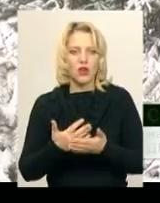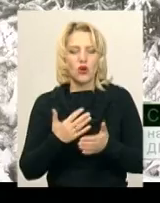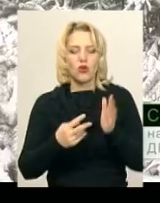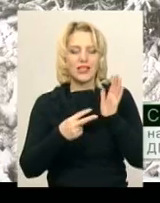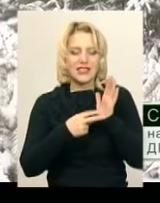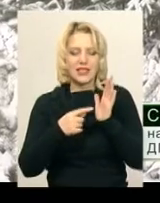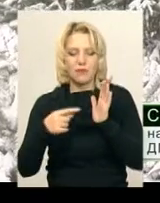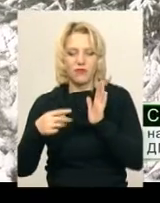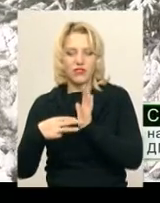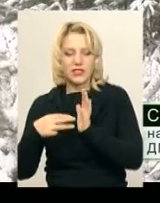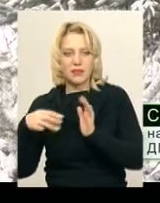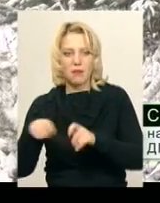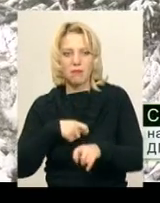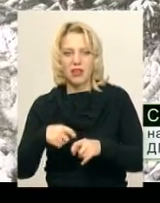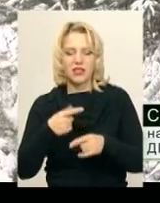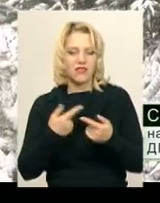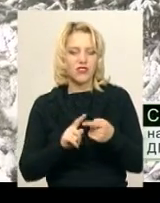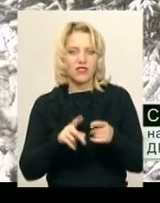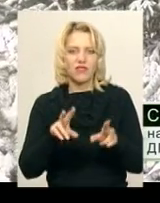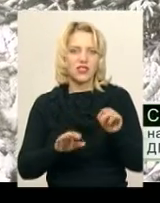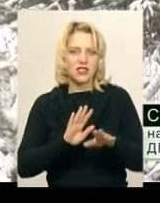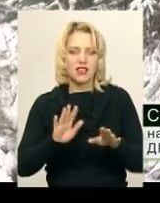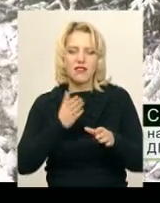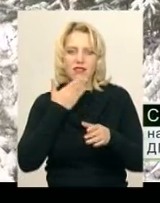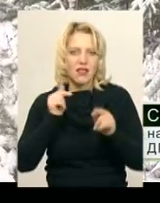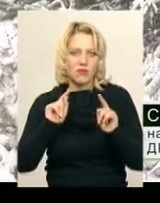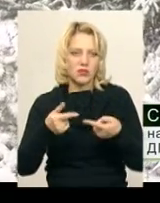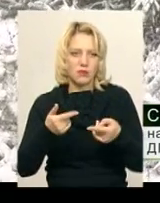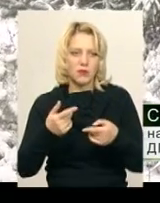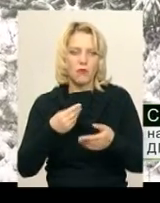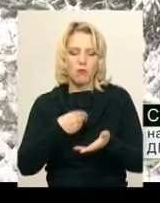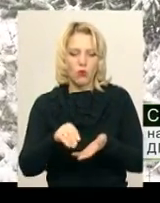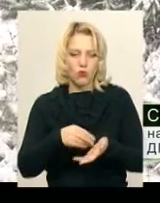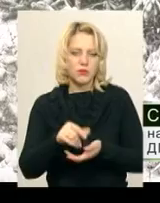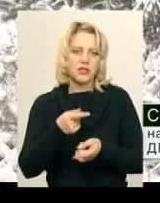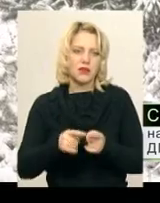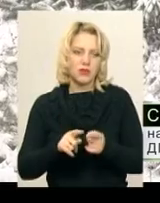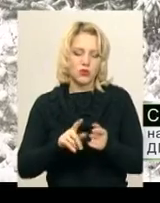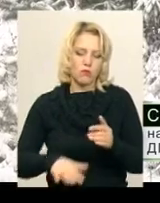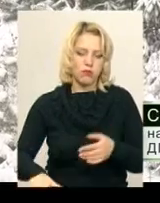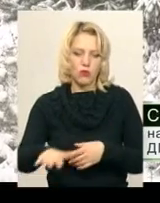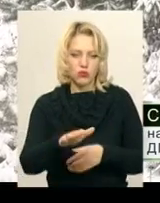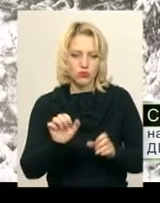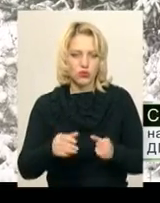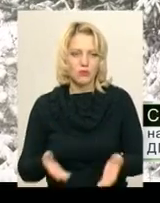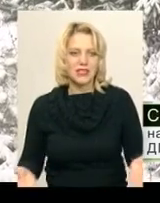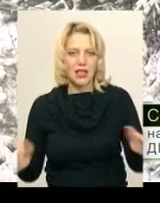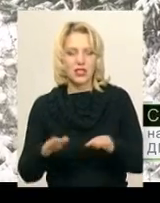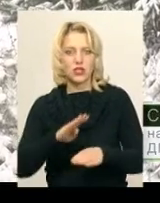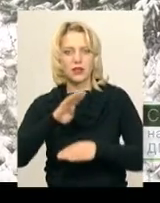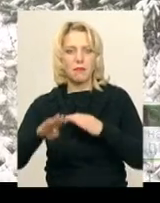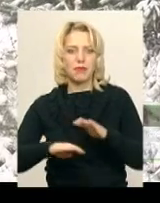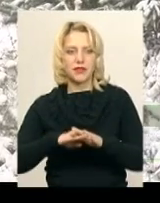-8 метрів, тобто їх вже ніхто, вони не востребовані по купці. І тоді ми цю площу можемо залишити під